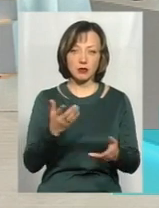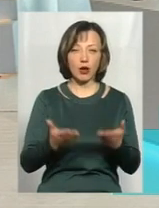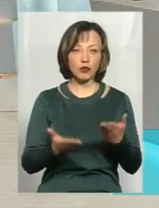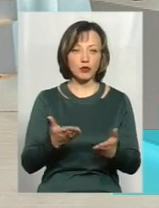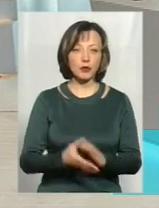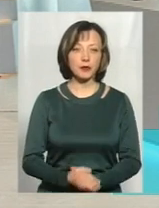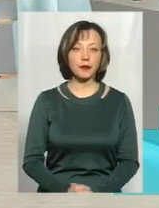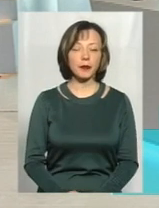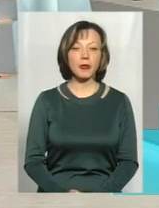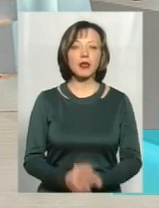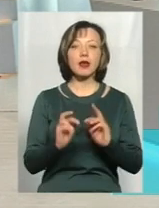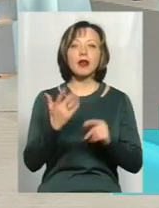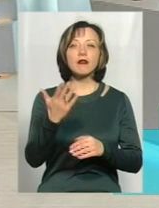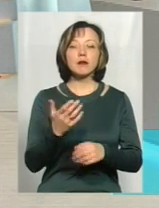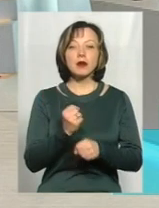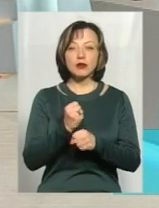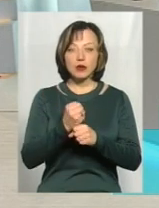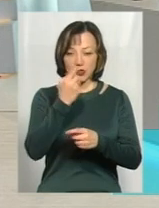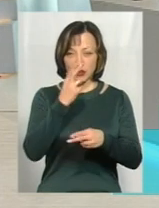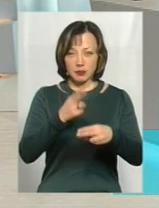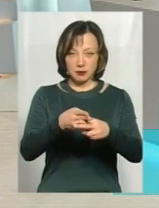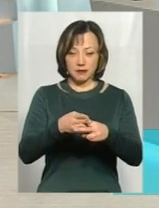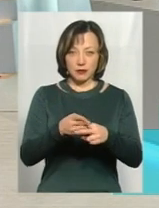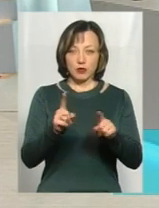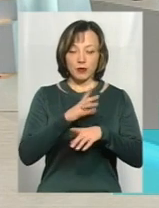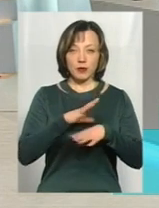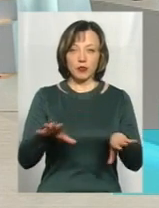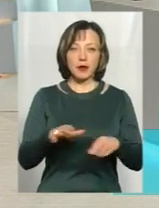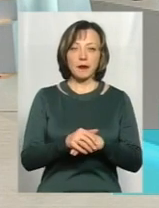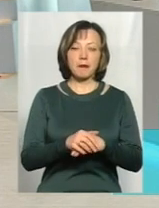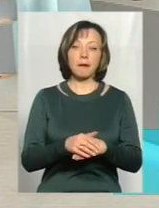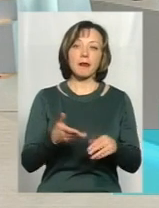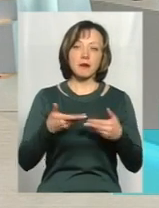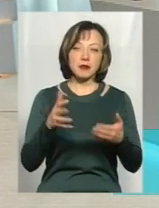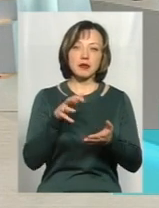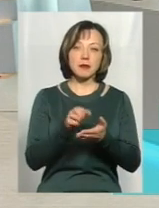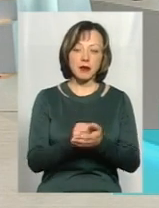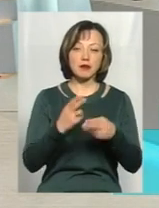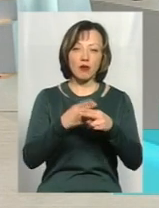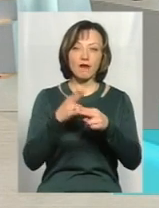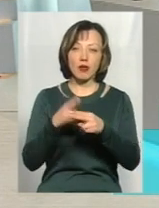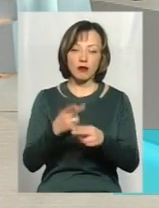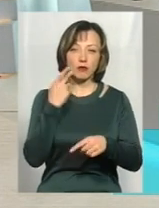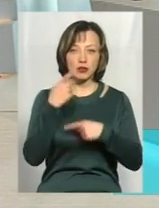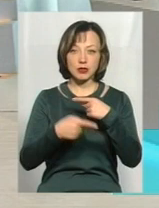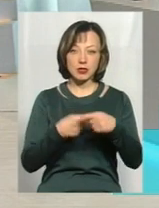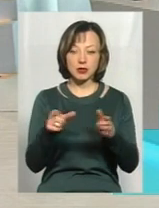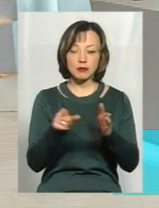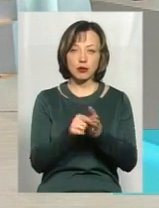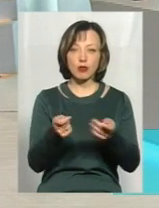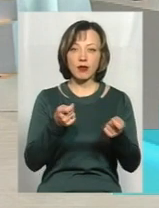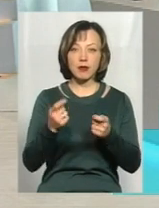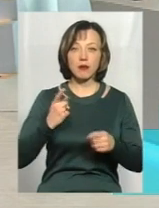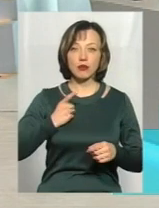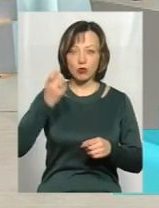Ось, як ви працюєте на попередження? Ну, профілактикою займаємося ми на постійній основі, це спільно з управлінням